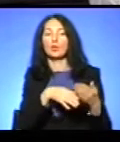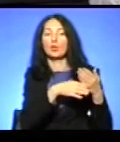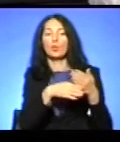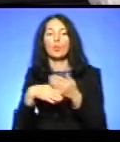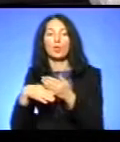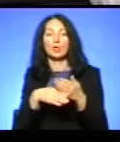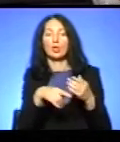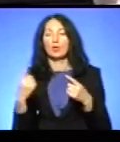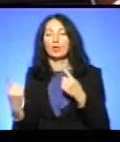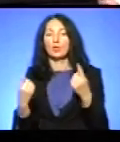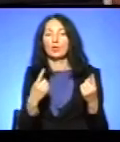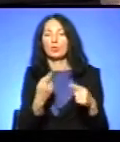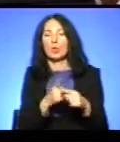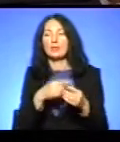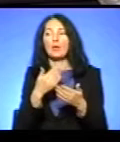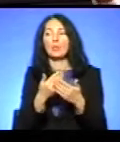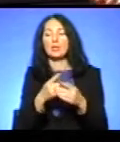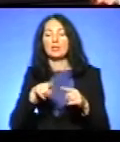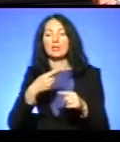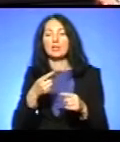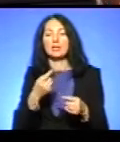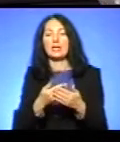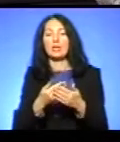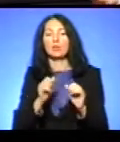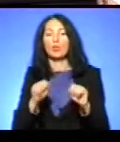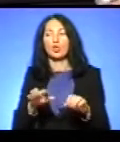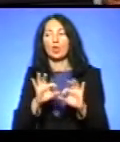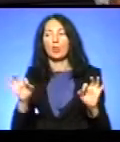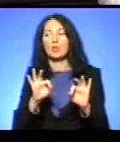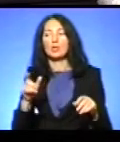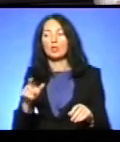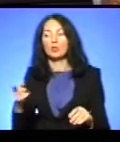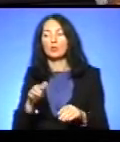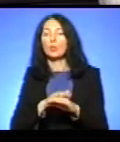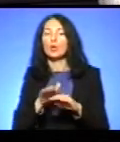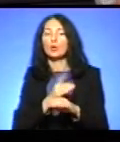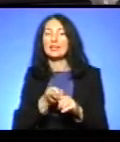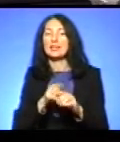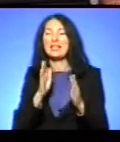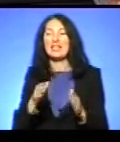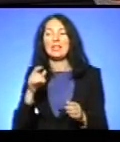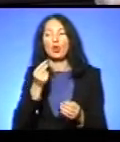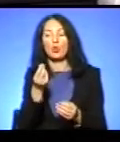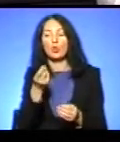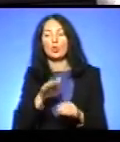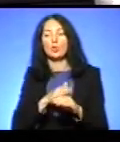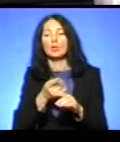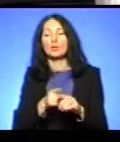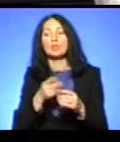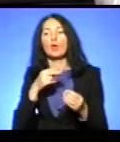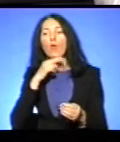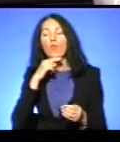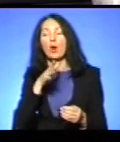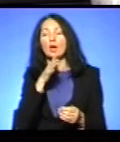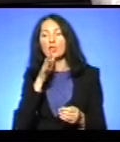А це якраз той приклад, через який можна пояснити людям, що благодійність – це не тільки гроші, що благодійність – це увага, що це час,